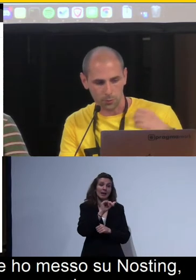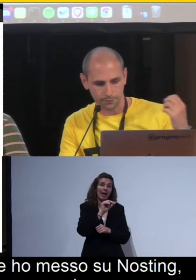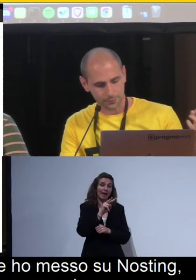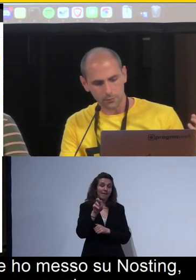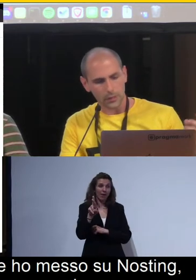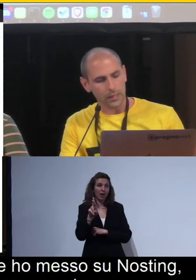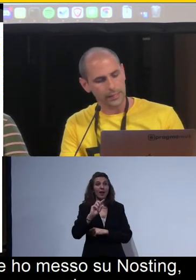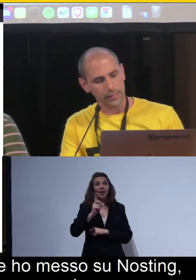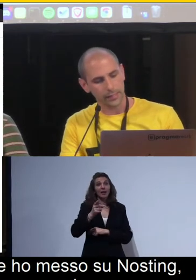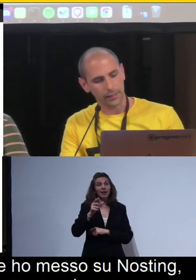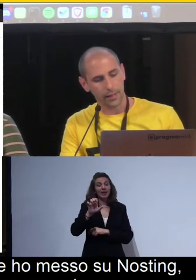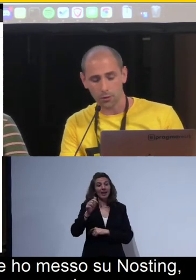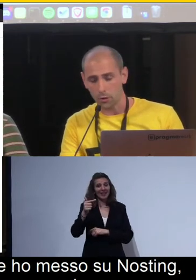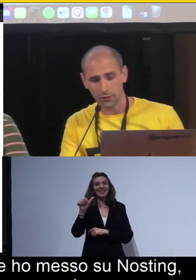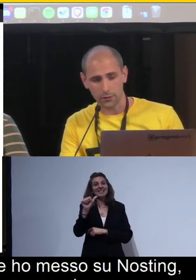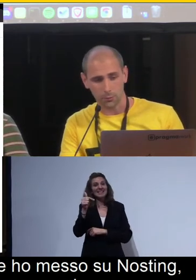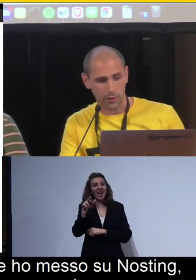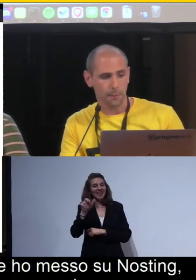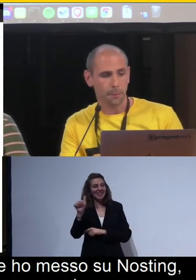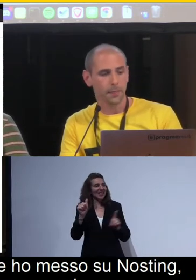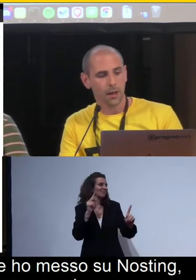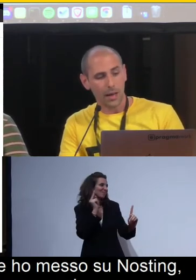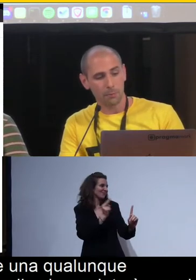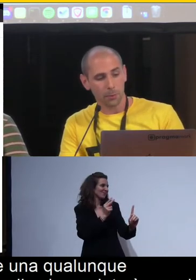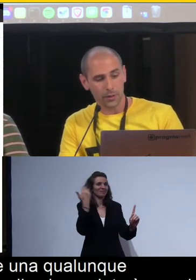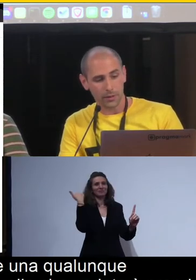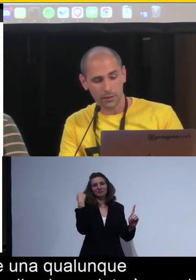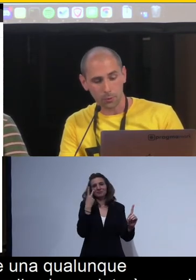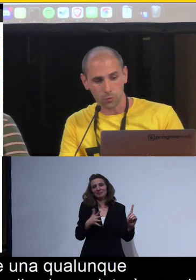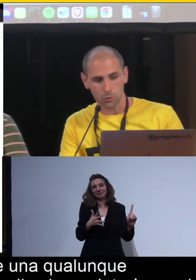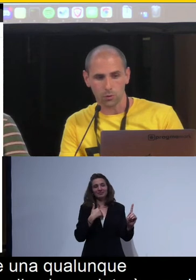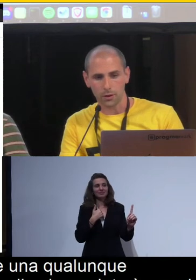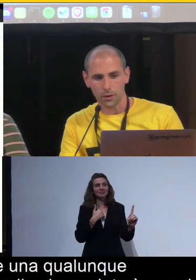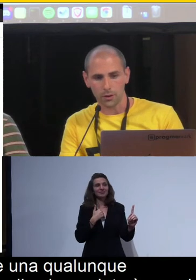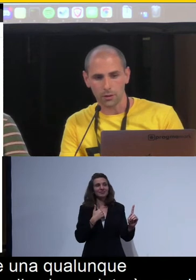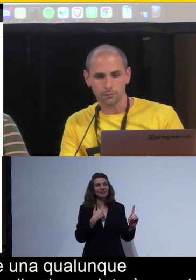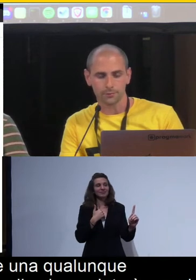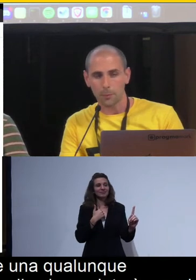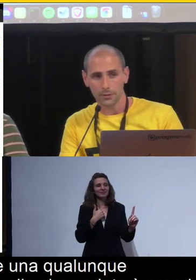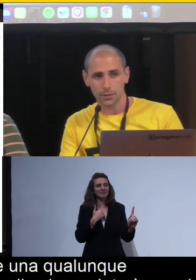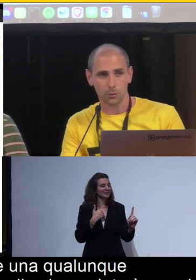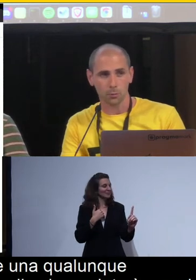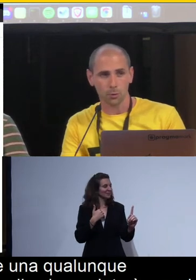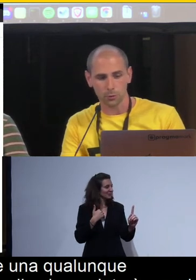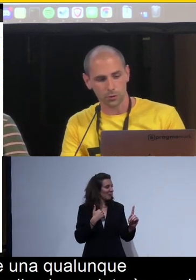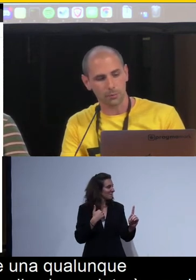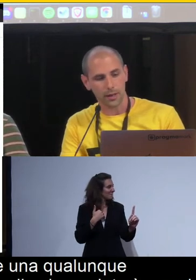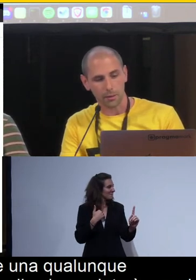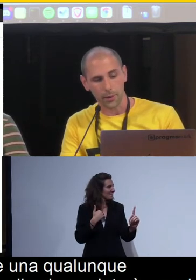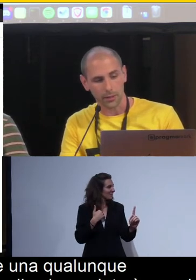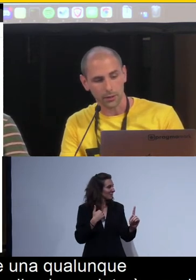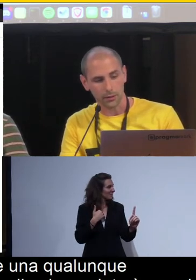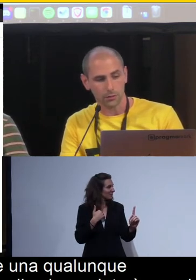è proprio quello che avete visto prima. Abbiamo poi riprodotto una presentazione molto molto